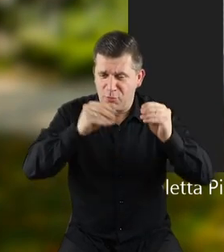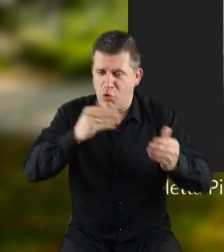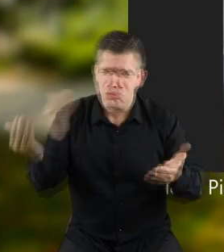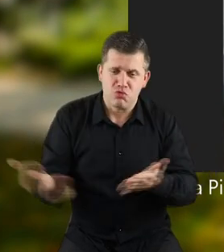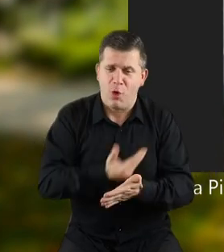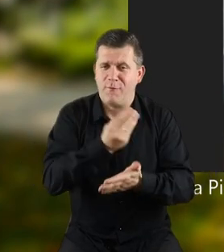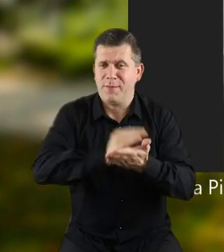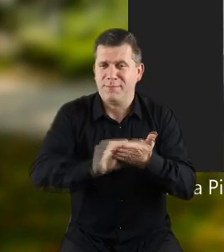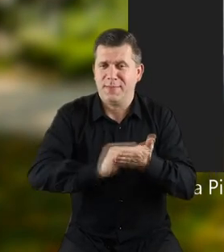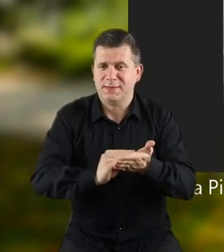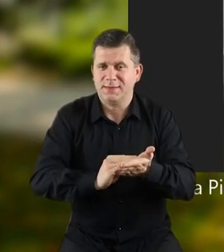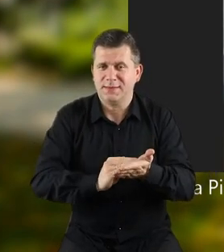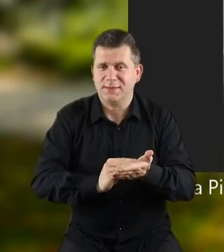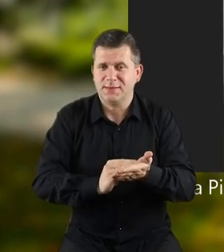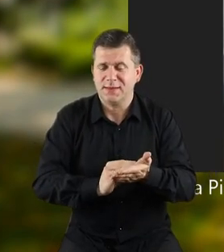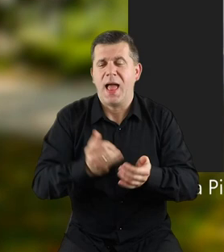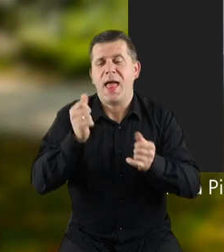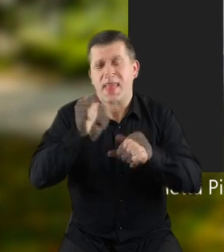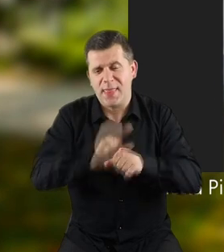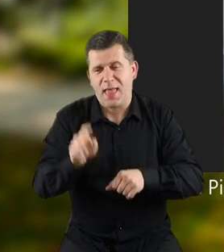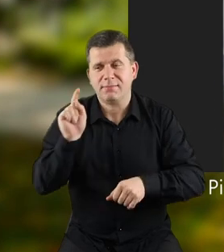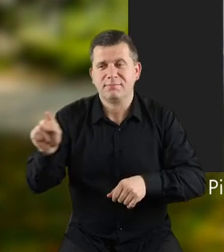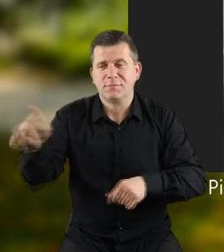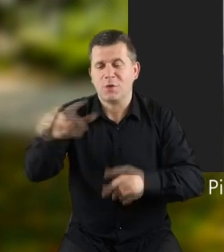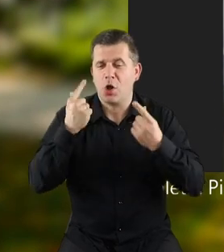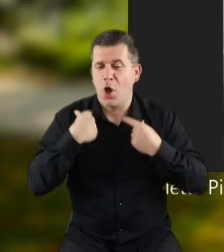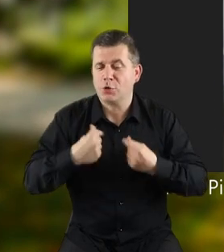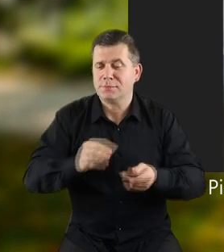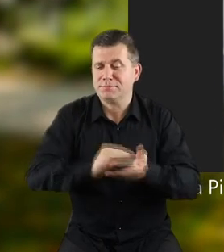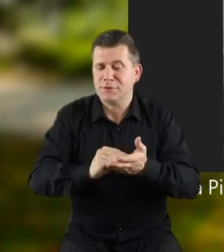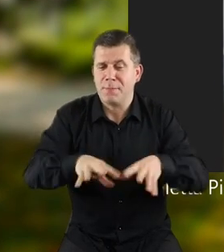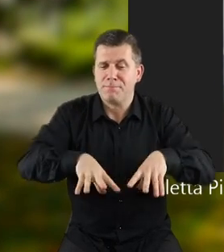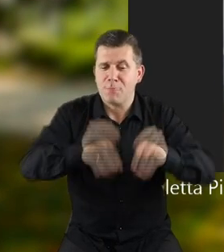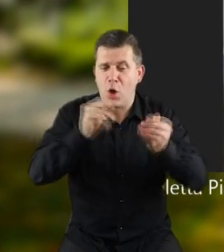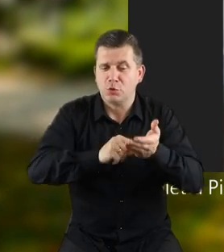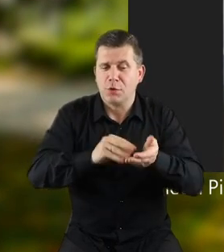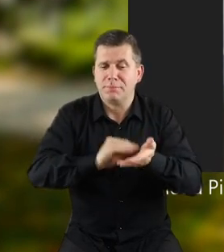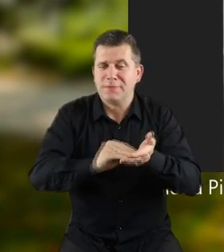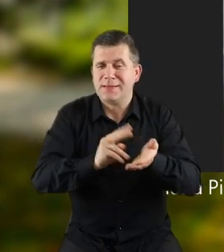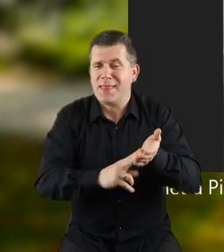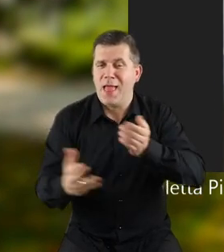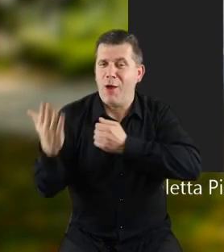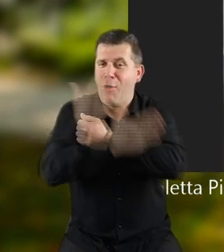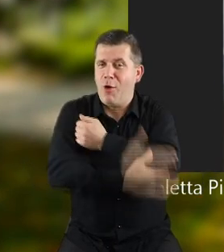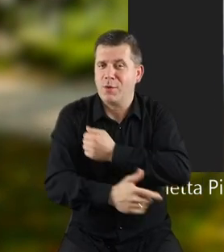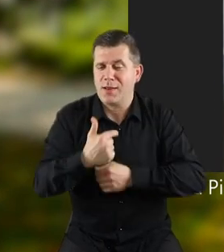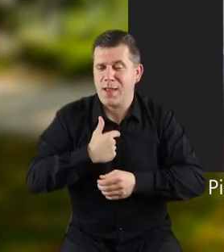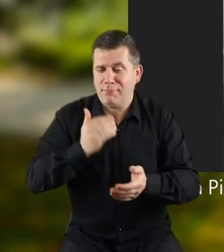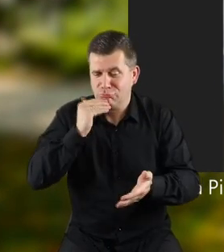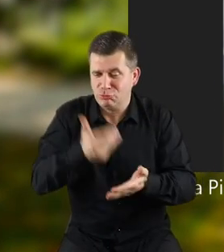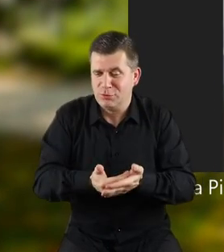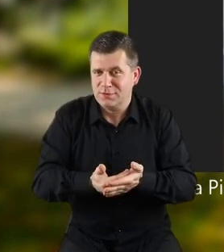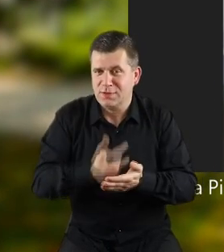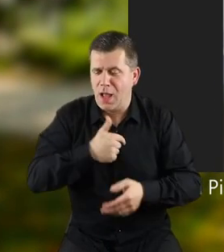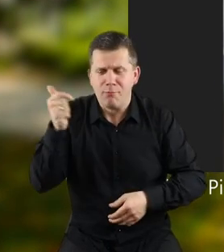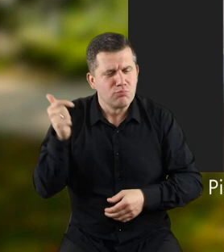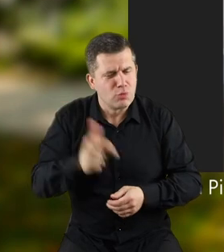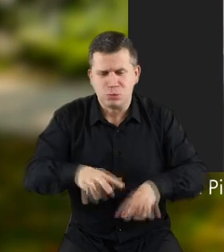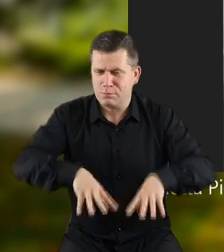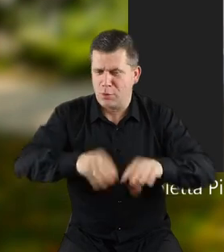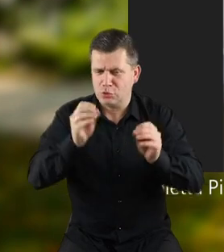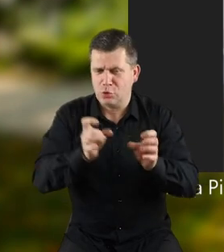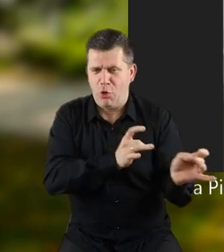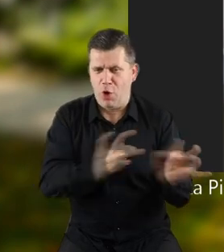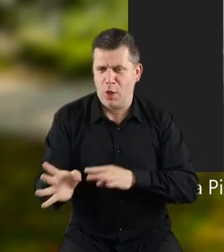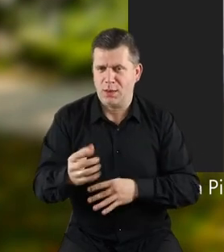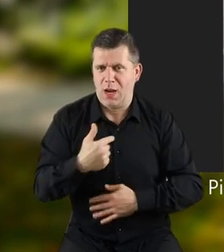rozpoczynam nowe pisanie, a są pisarze, którzy początek piszą na końcu. Ja przyznam szczerze, że muszę mieć ten